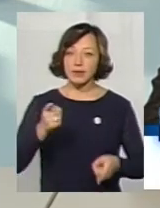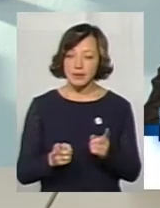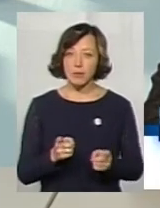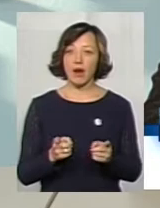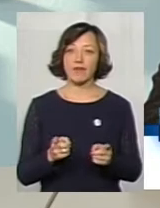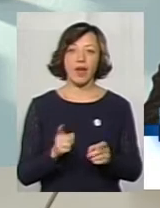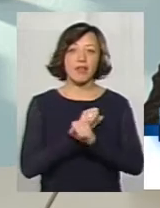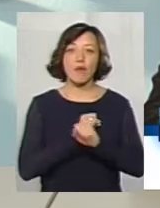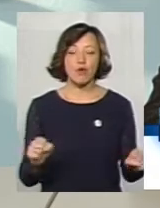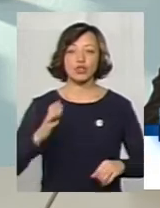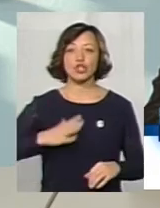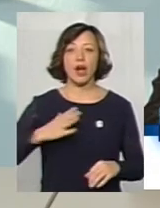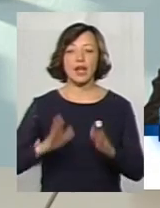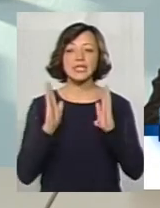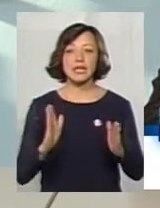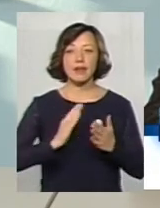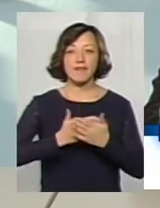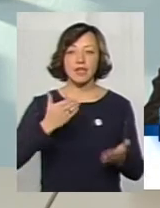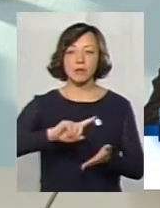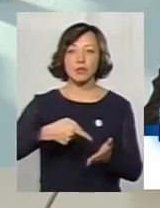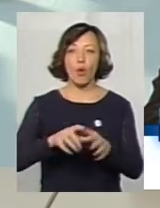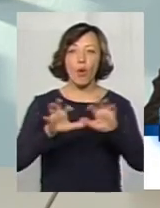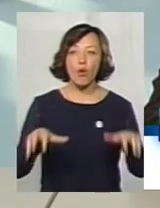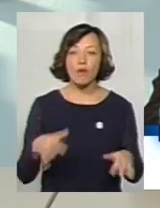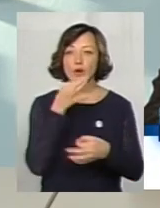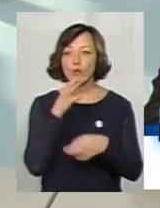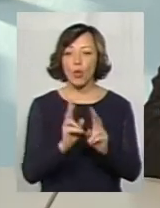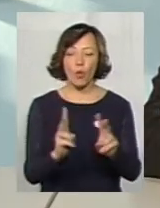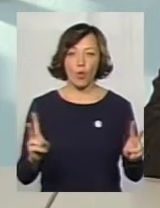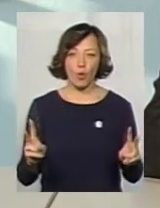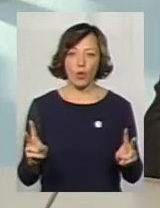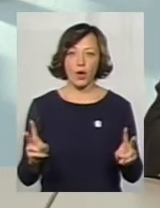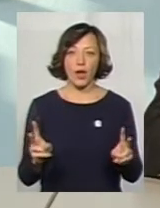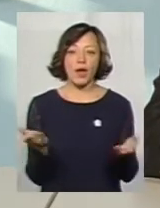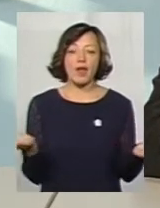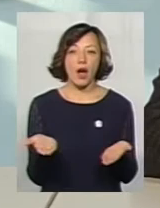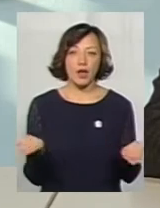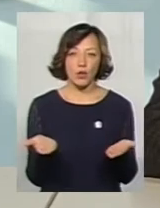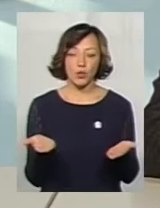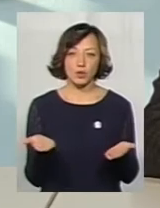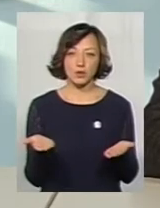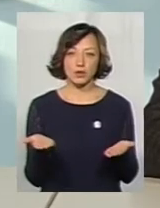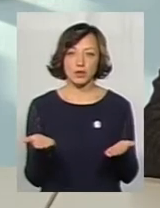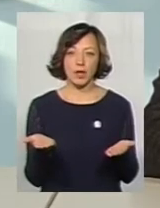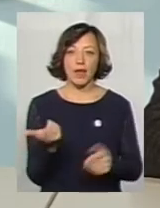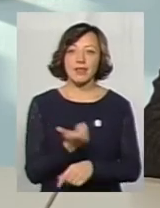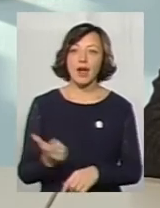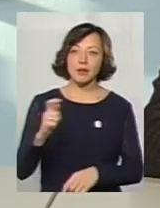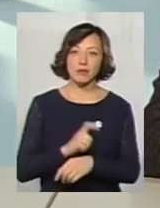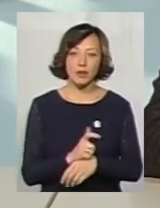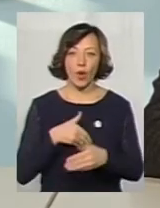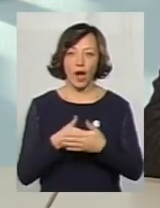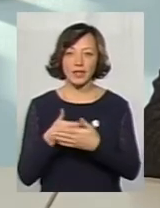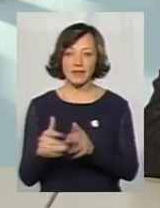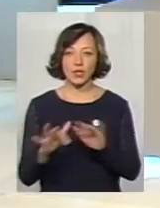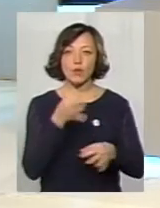Насправді, не можна чекати тільки від міського голови чи від будь-кого іншого, якихось там надміру активних дій,